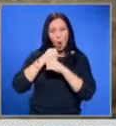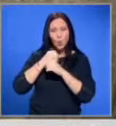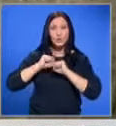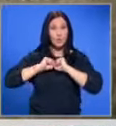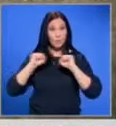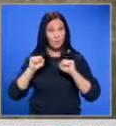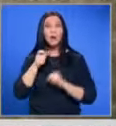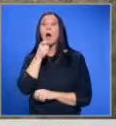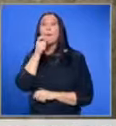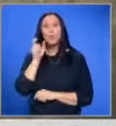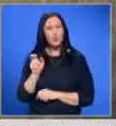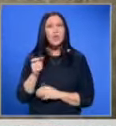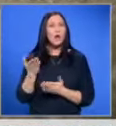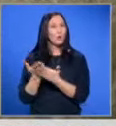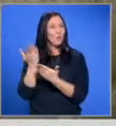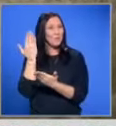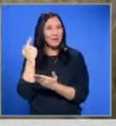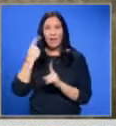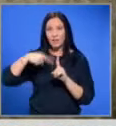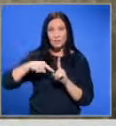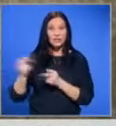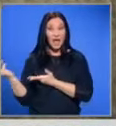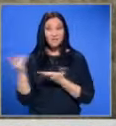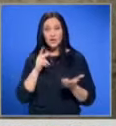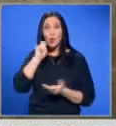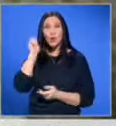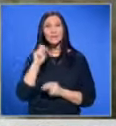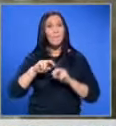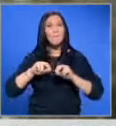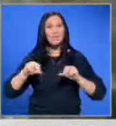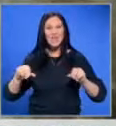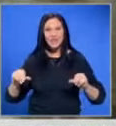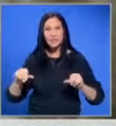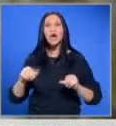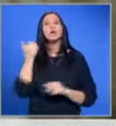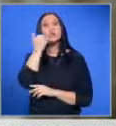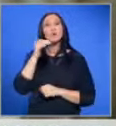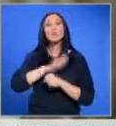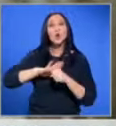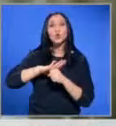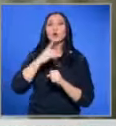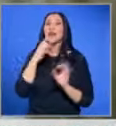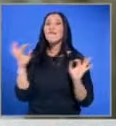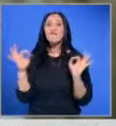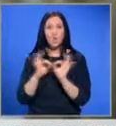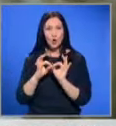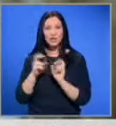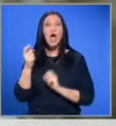бомба. По думите й, ако допреди месец се е внасила украинска пшеница, тя се е използвала основно за форажи.